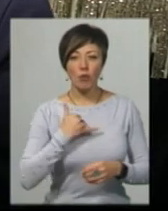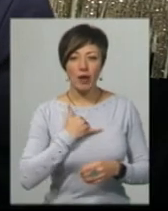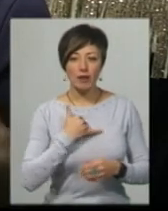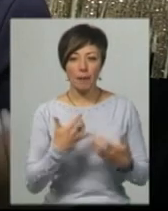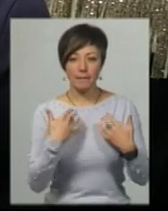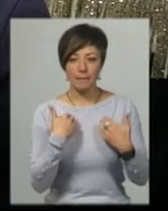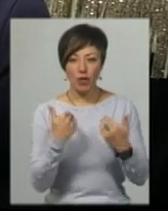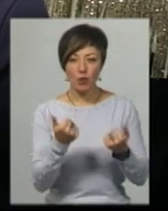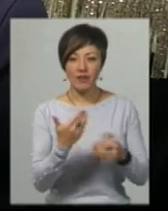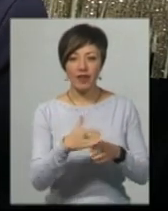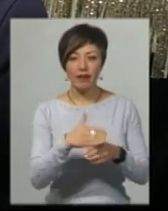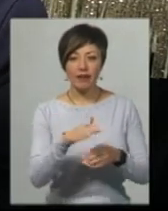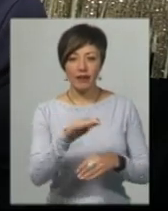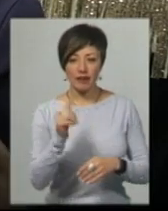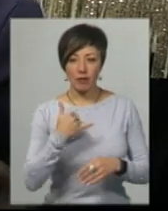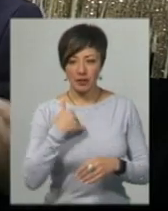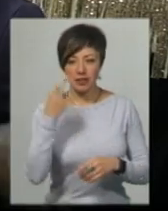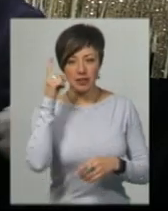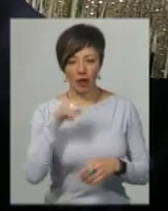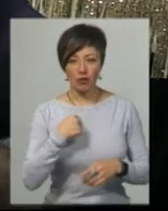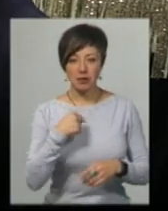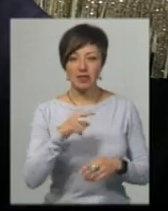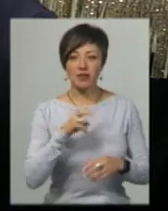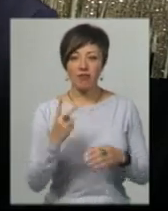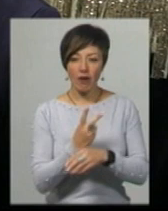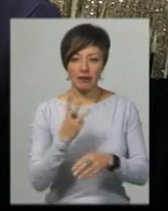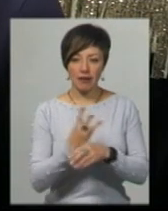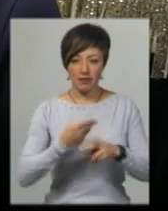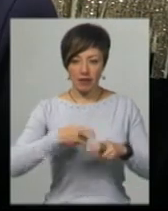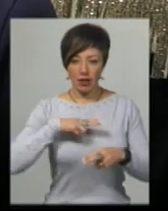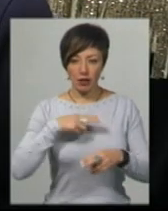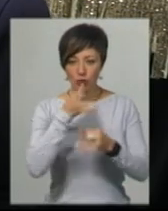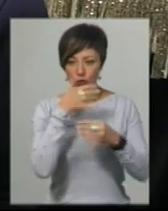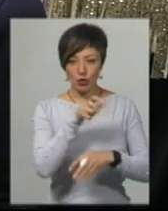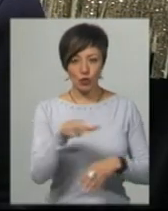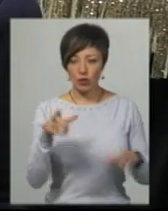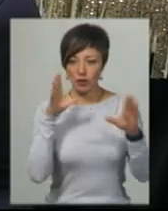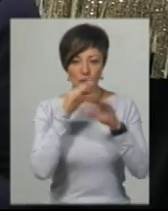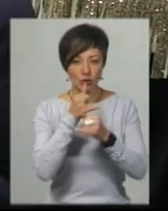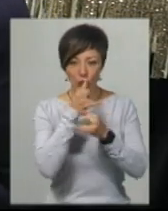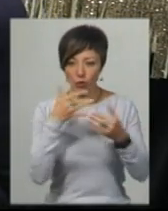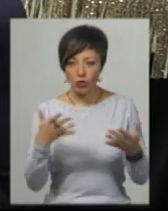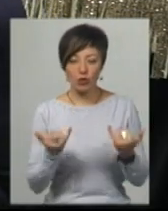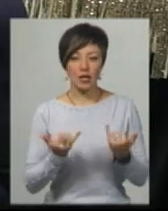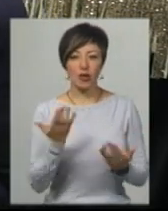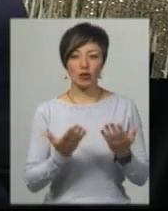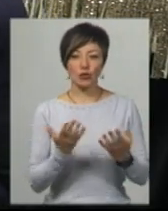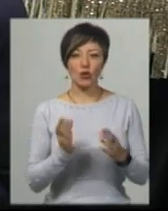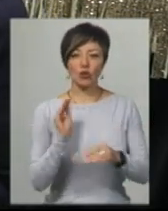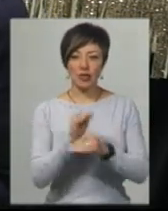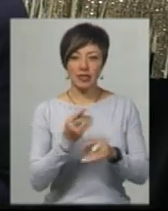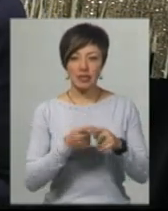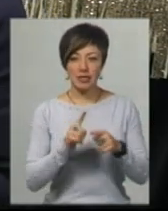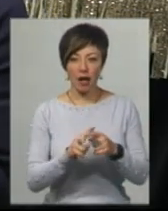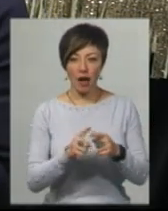даю, бо я їх знаю, і вони мене. За два-три рази вони віддають. Не можуть люди неспроможні зараз, а якщо дадуть ще ці касові